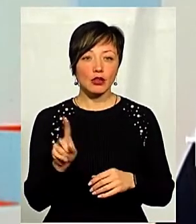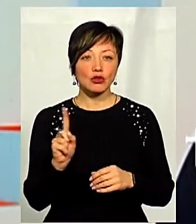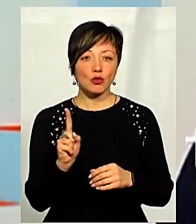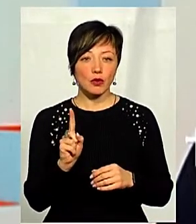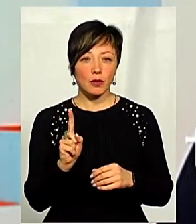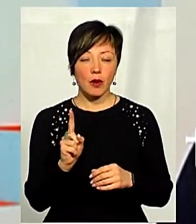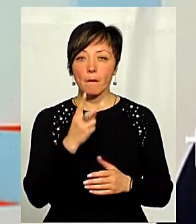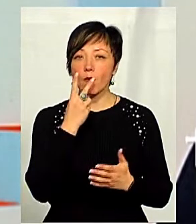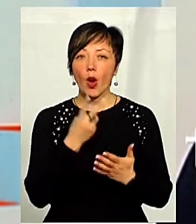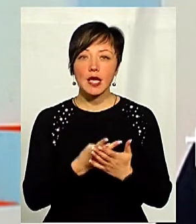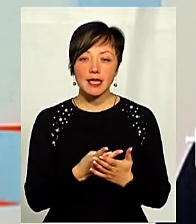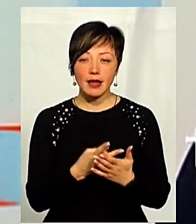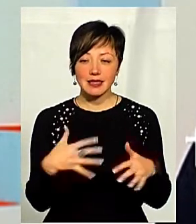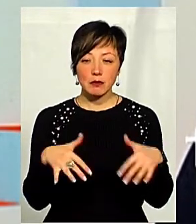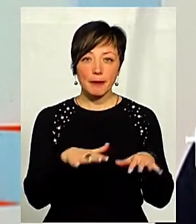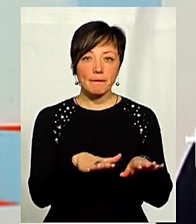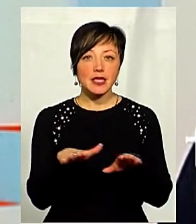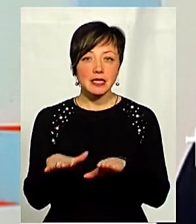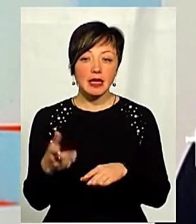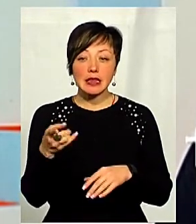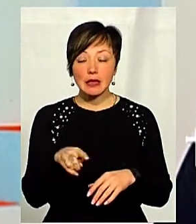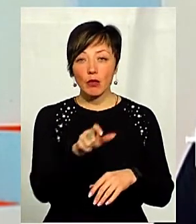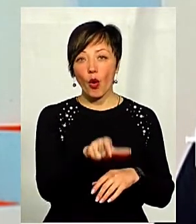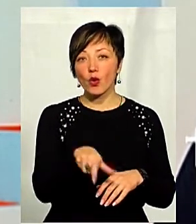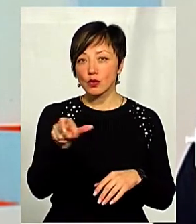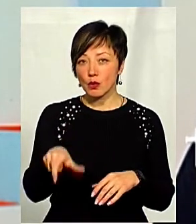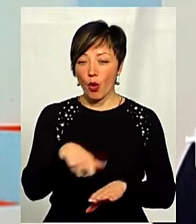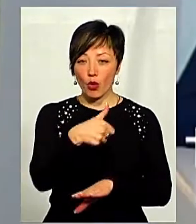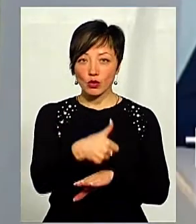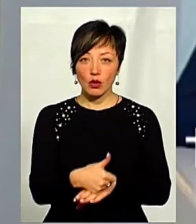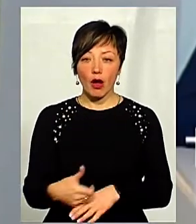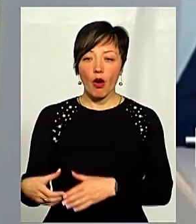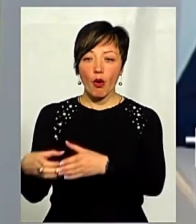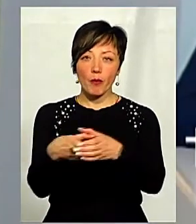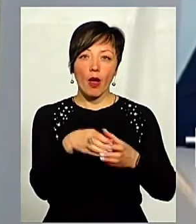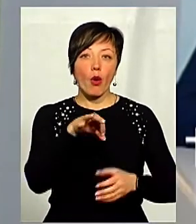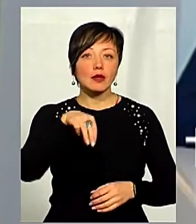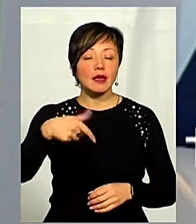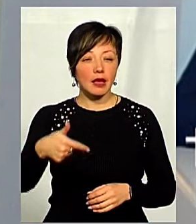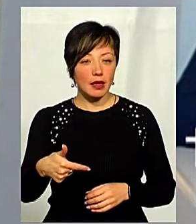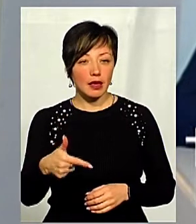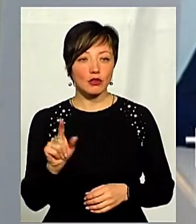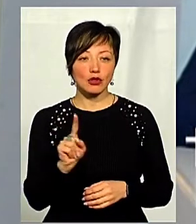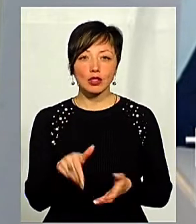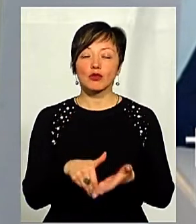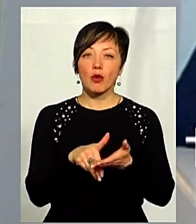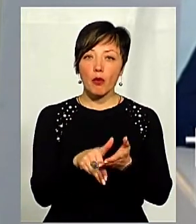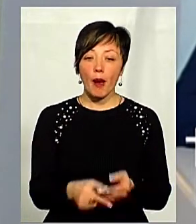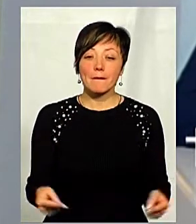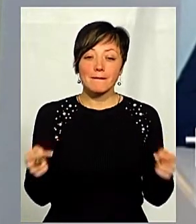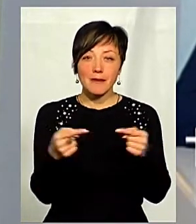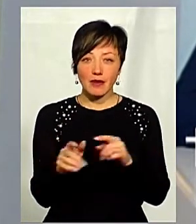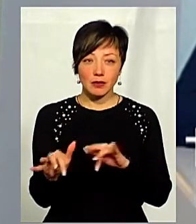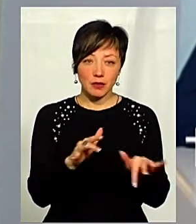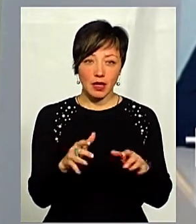показати ті слабкі місця перед усім тим особам, які сьогодні очолюють об'єднані територіальні громади, щоб за допомогою певних важлів,